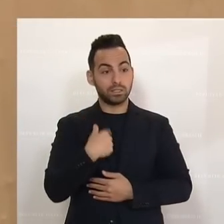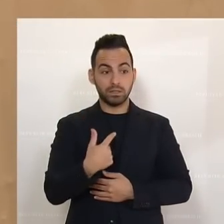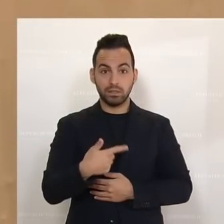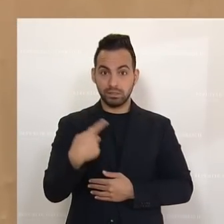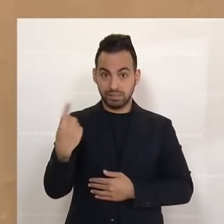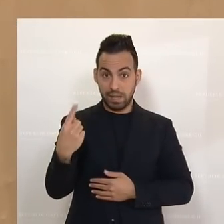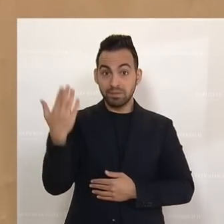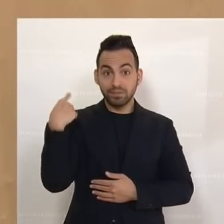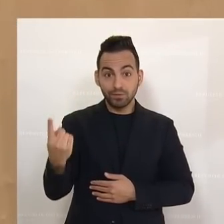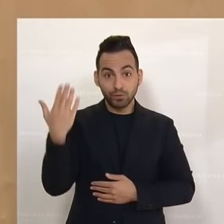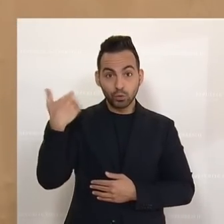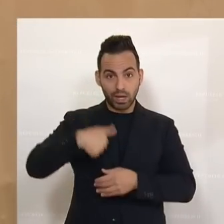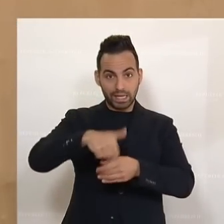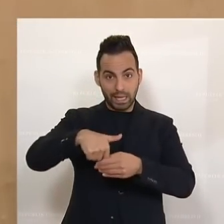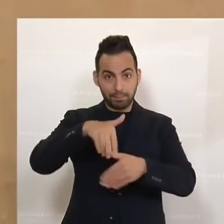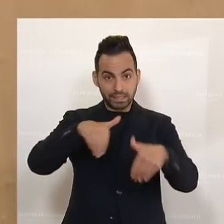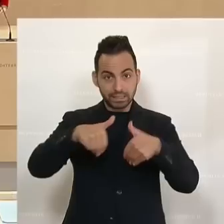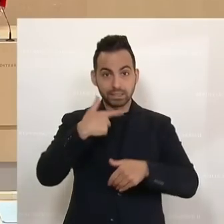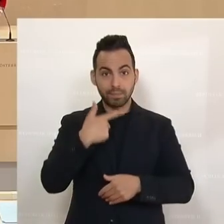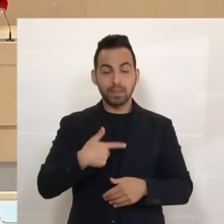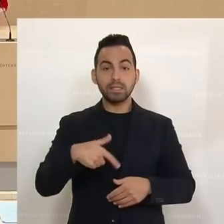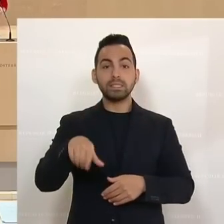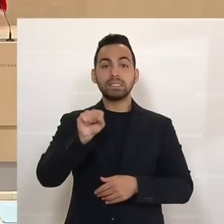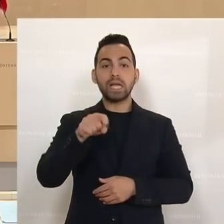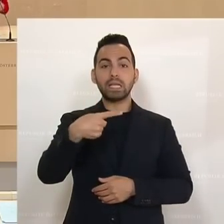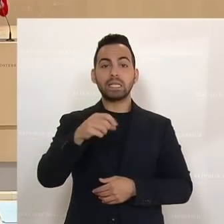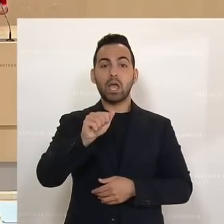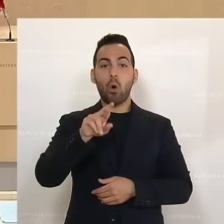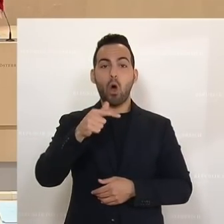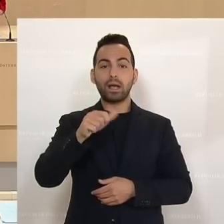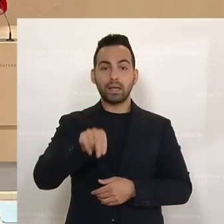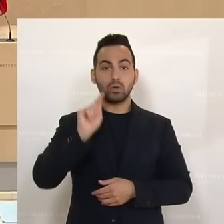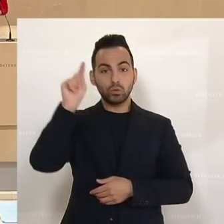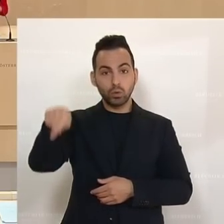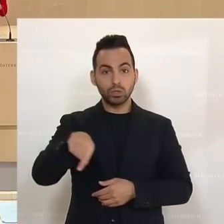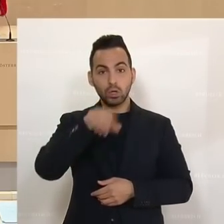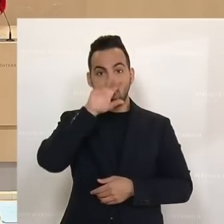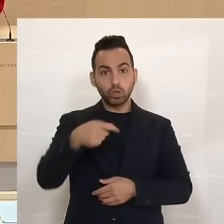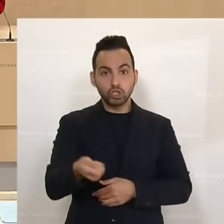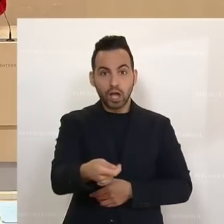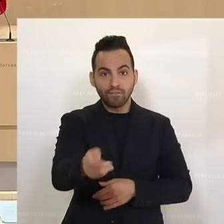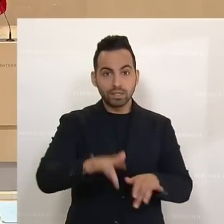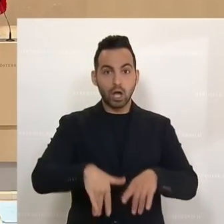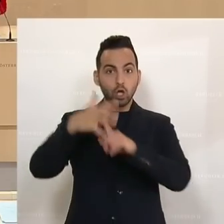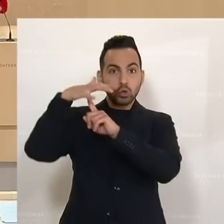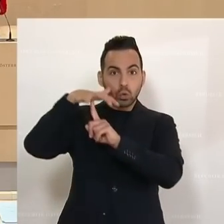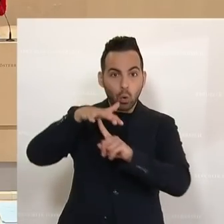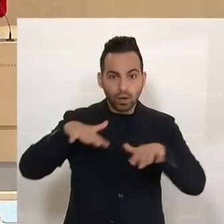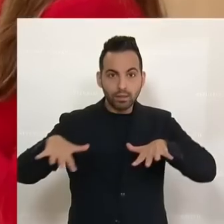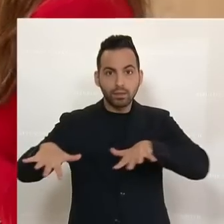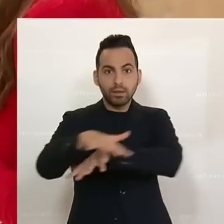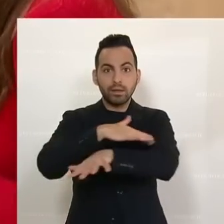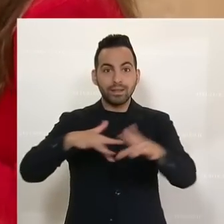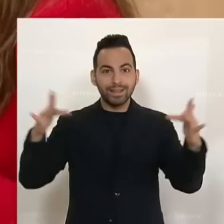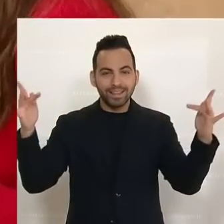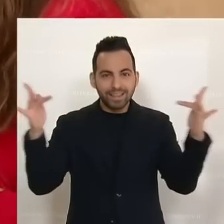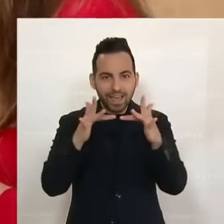waren Innenminister. Während in St. Georgen im Atergau eine Hundestaffel im Einsatz ist und Drohnen im Einsatz sind, gegen